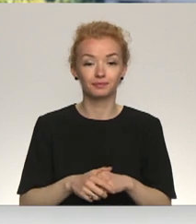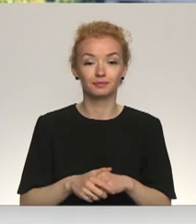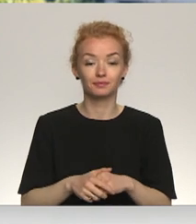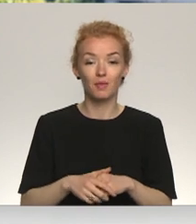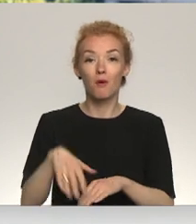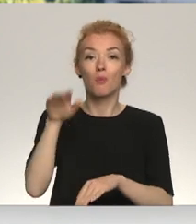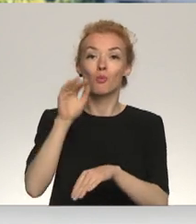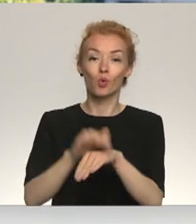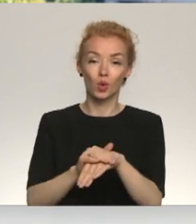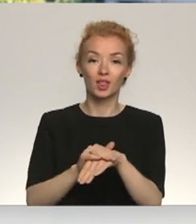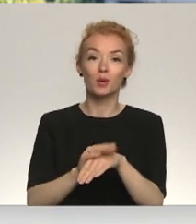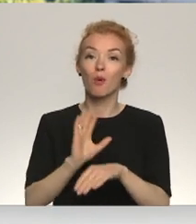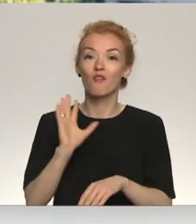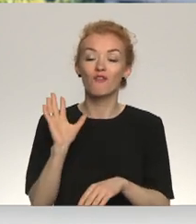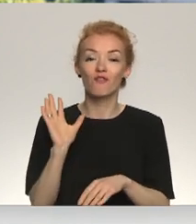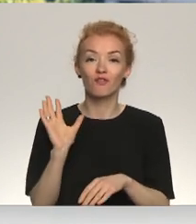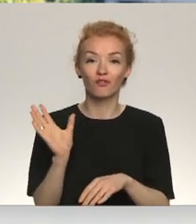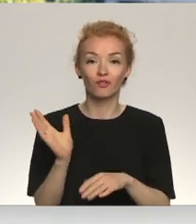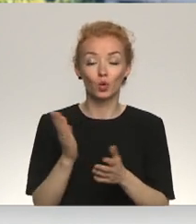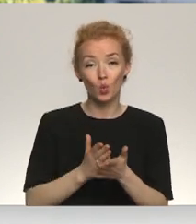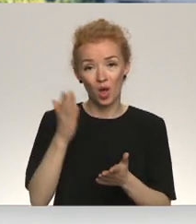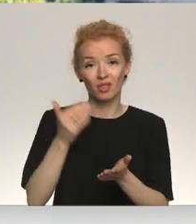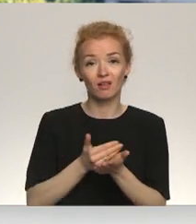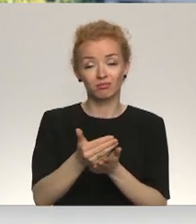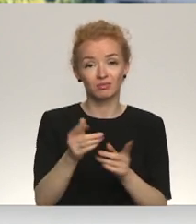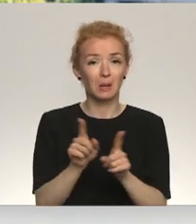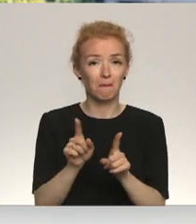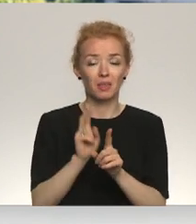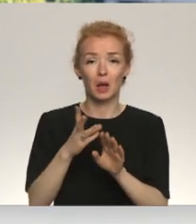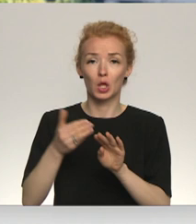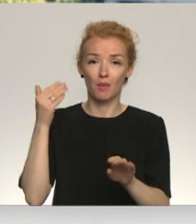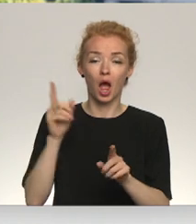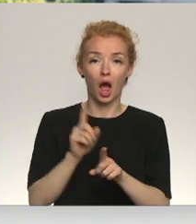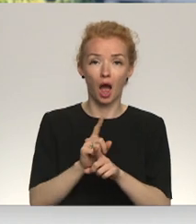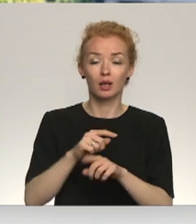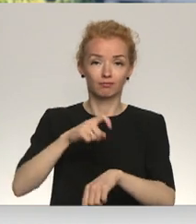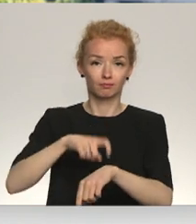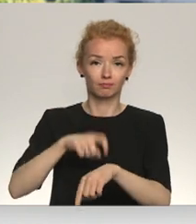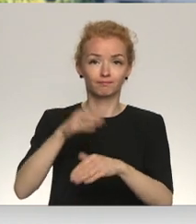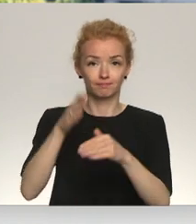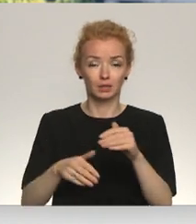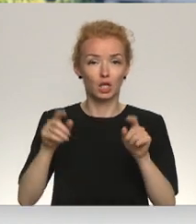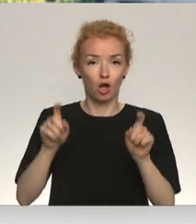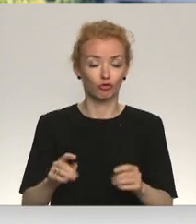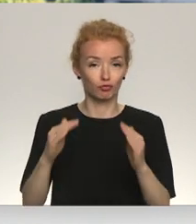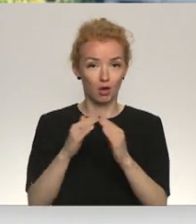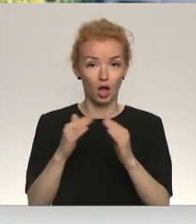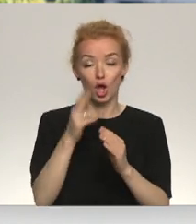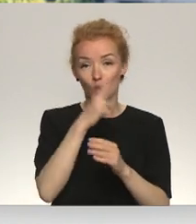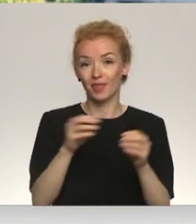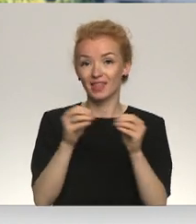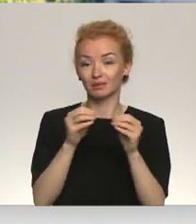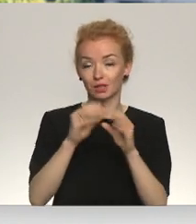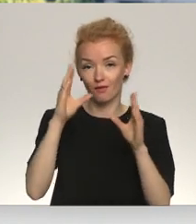Būtībā viss jau noteikti tāpat ir arī komandanta stunda. Piemēram, arī šovakar tā būs sākot no desmitiem